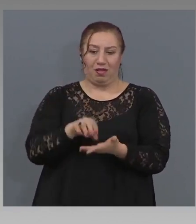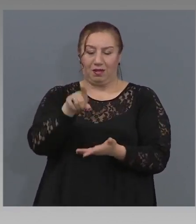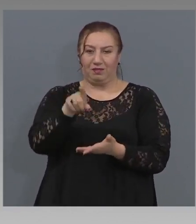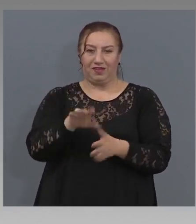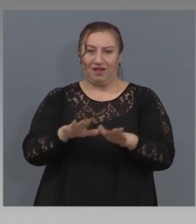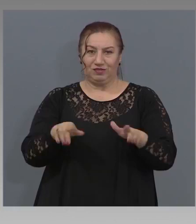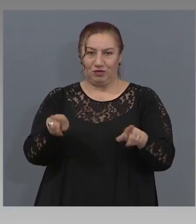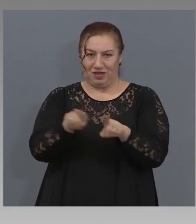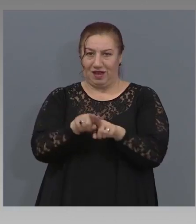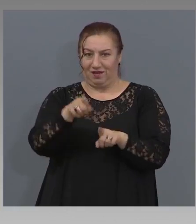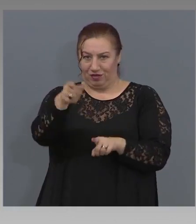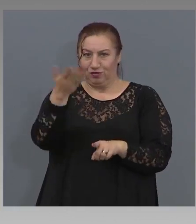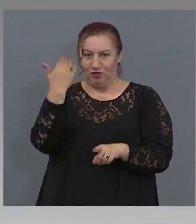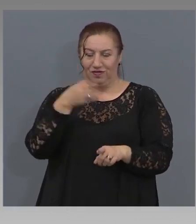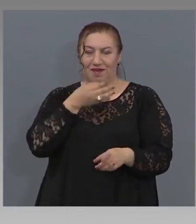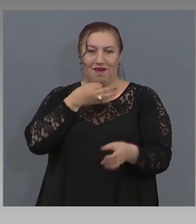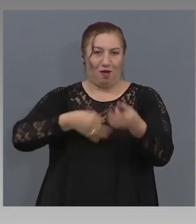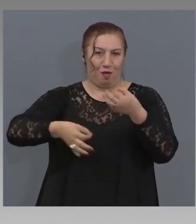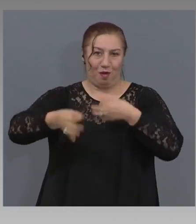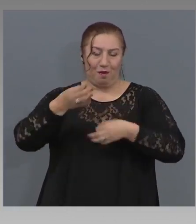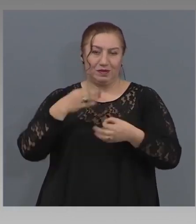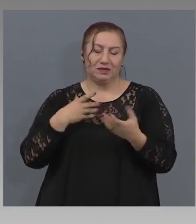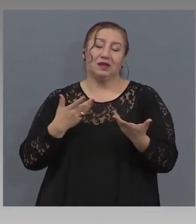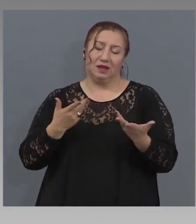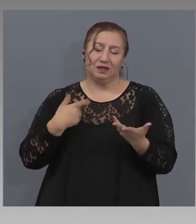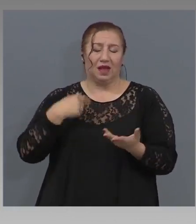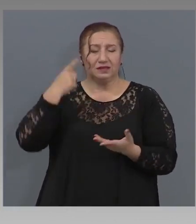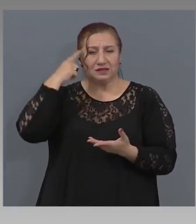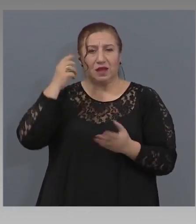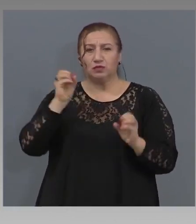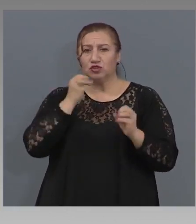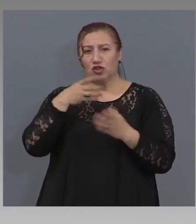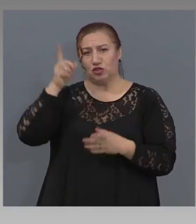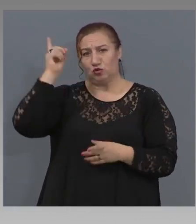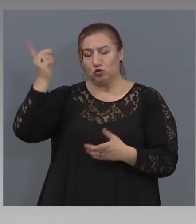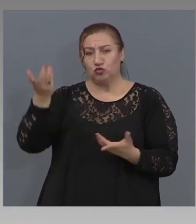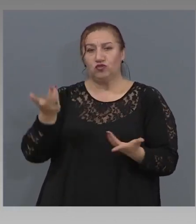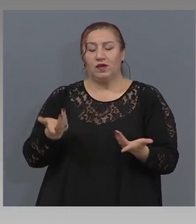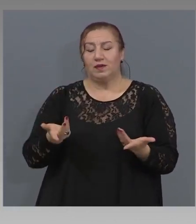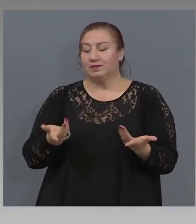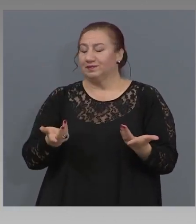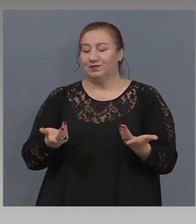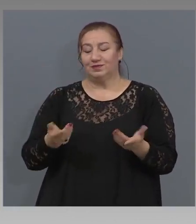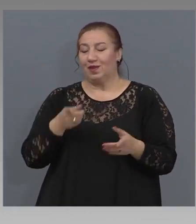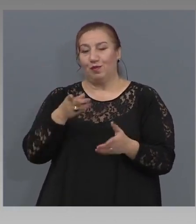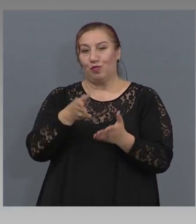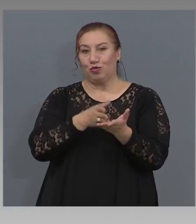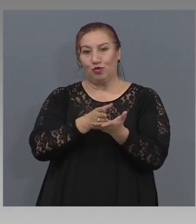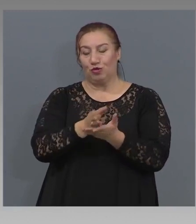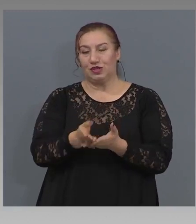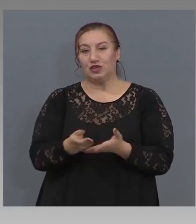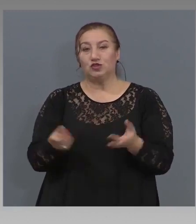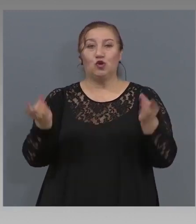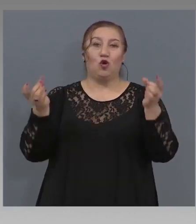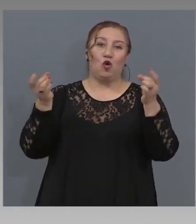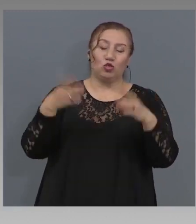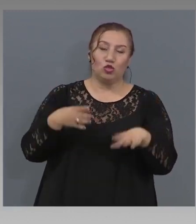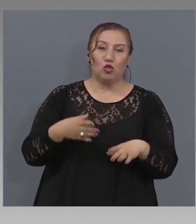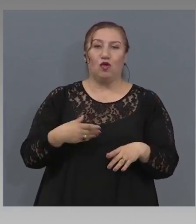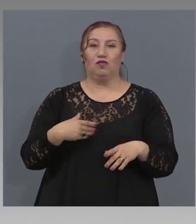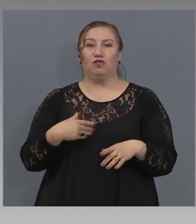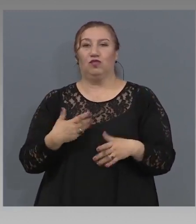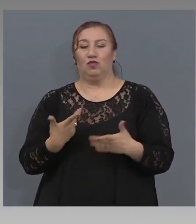констатирахте, която се случва и по този начин отново да поставяме под